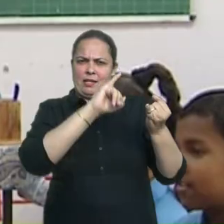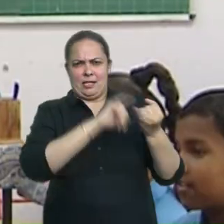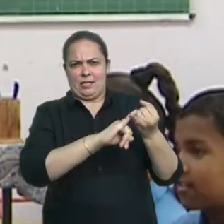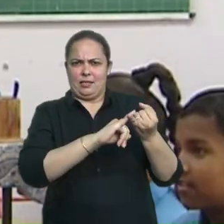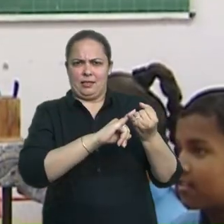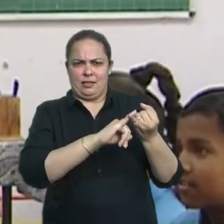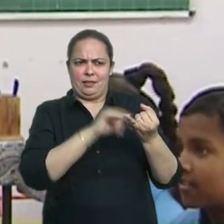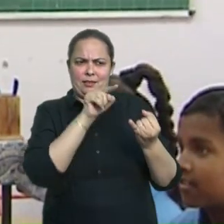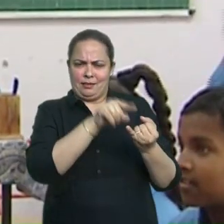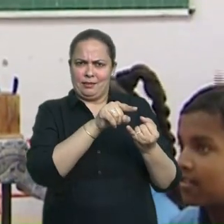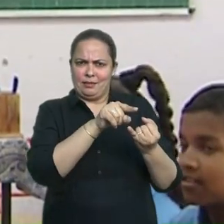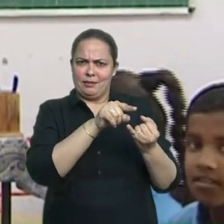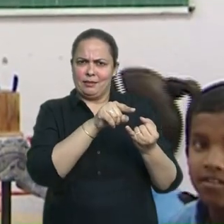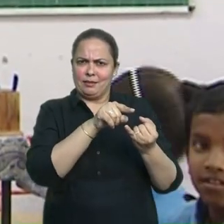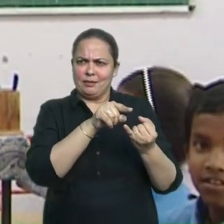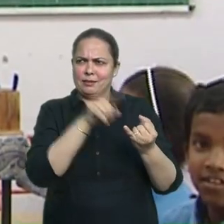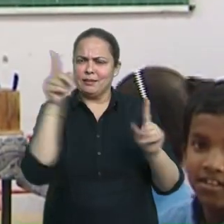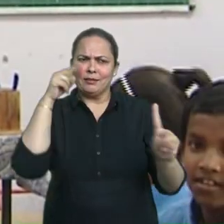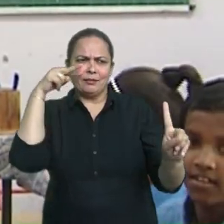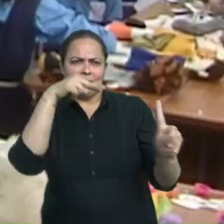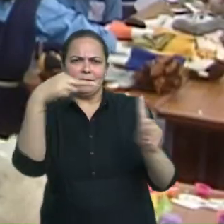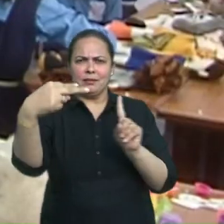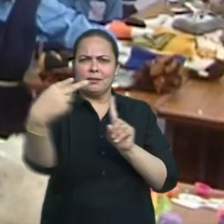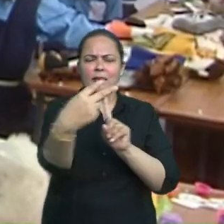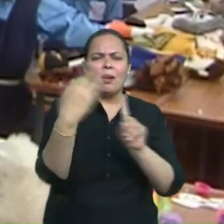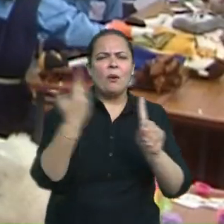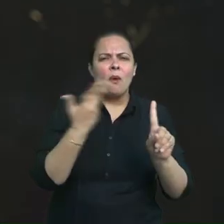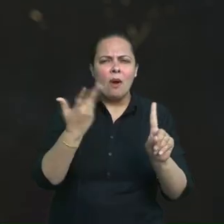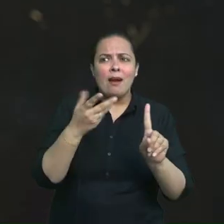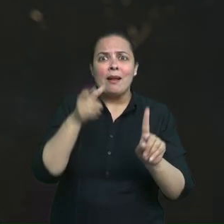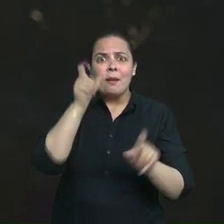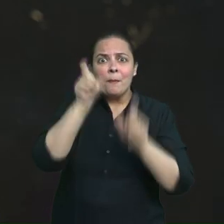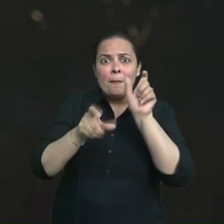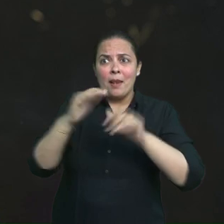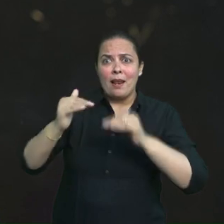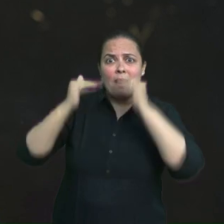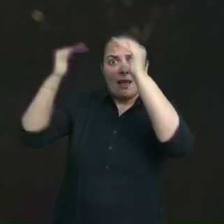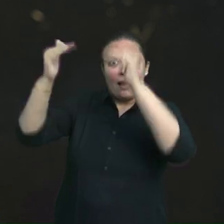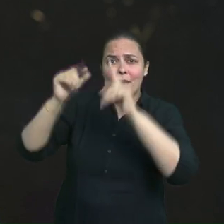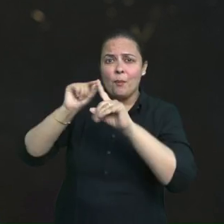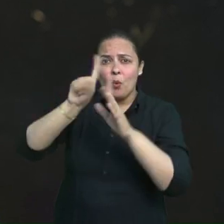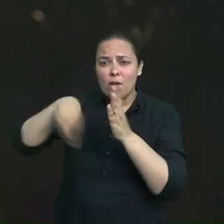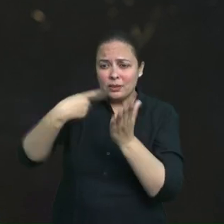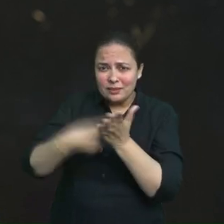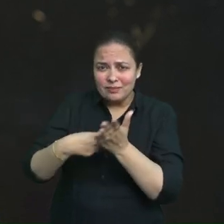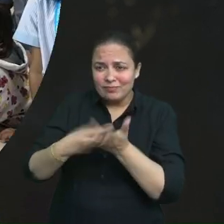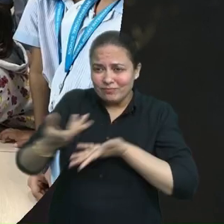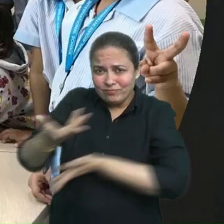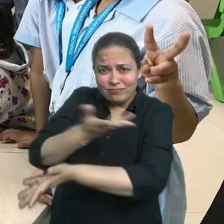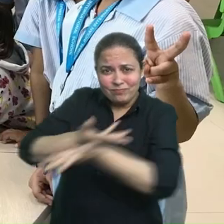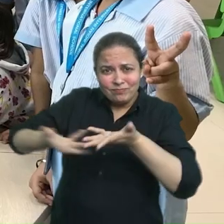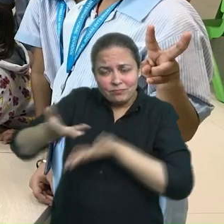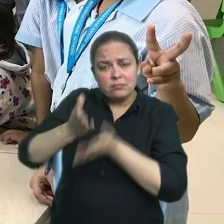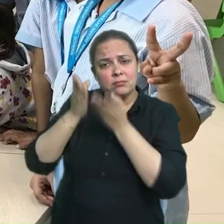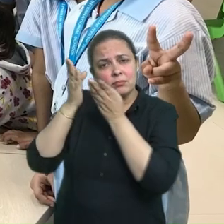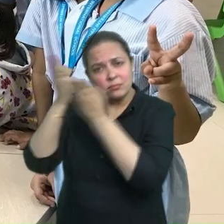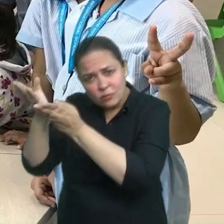जहां राज्यों ने समाजिक विज्ञान को एक अलग विशे की रूप में लागू किया। ऐसी असवश्ट अवधारनाओं को उपर से